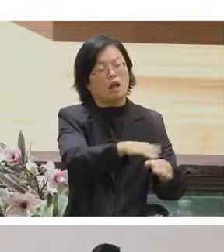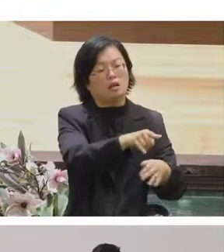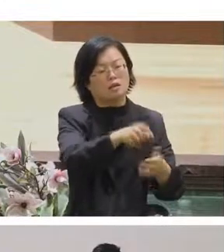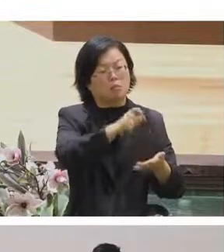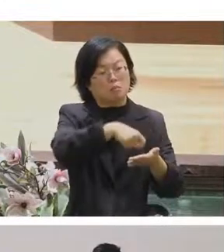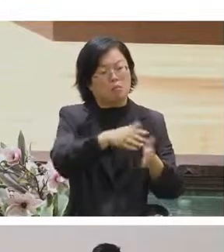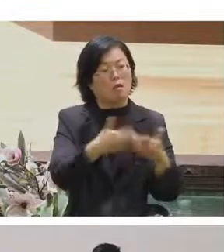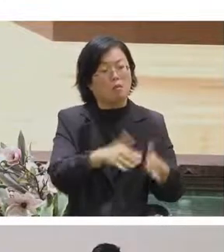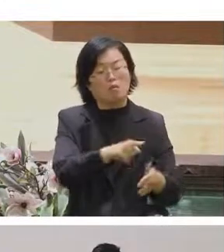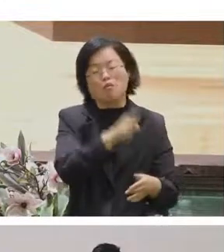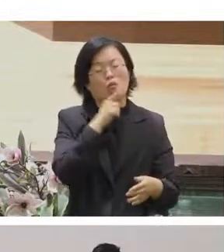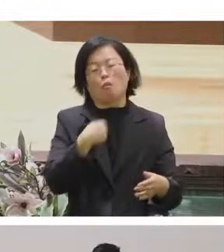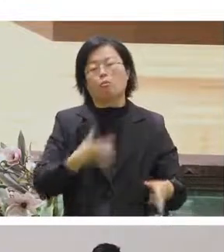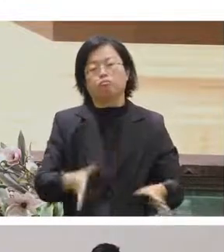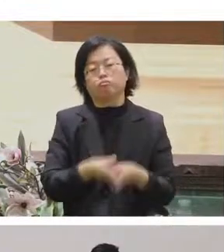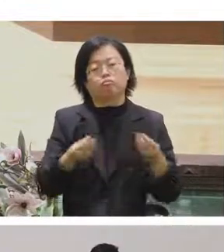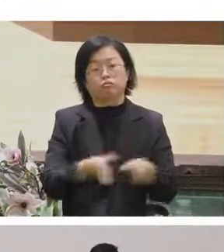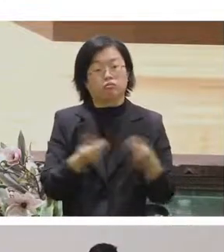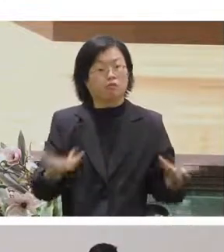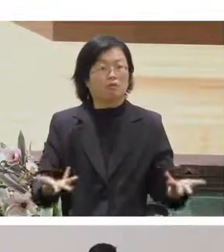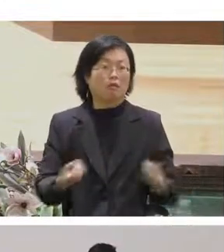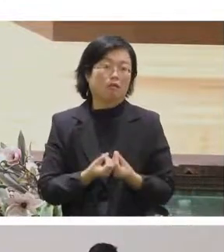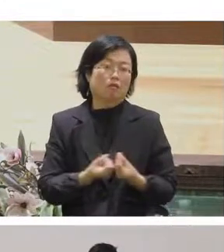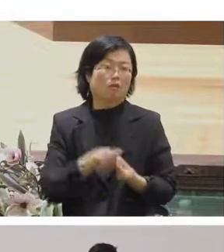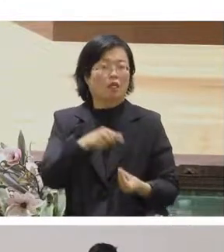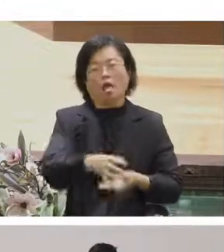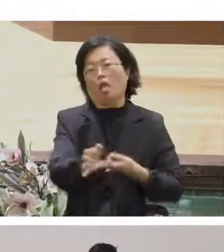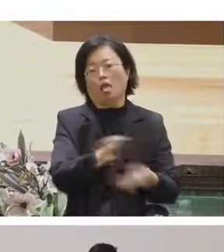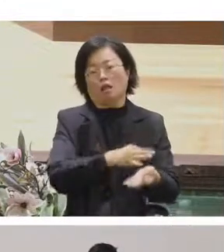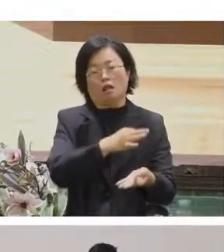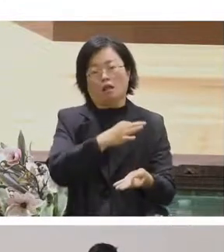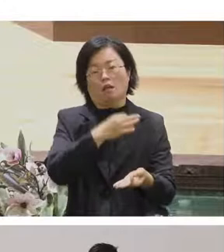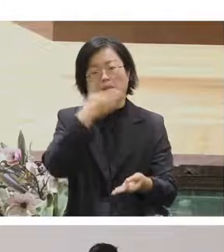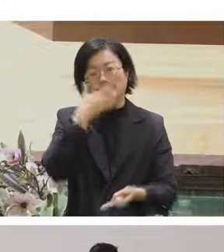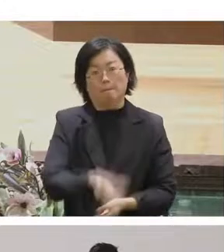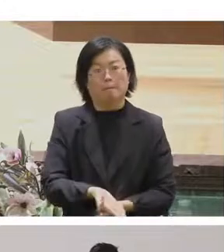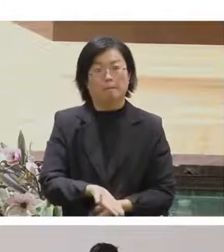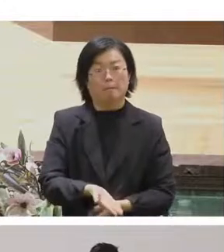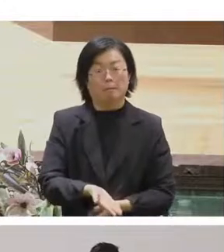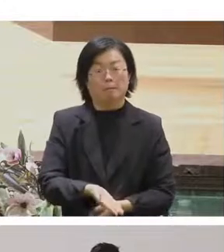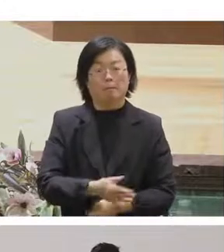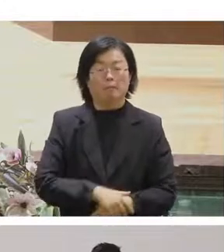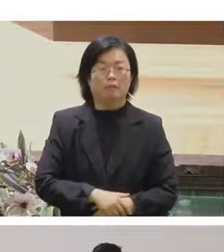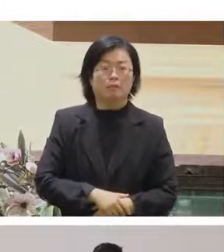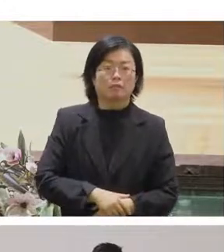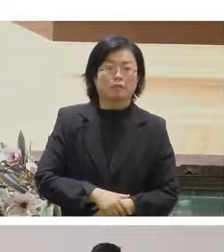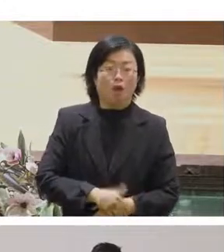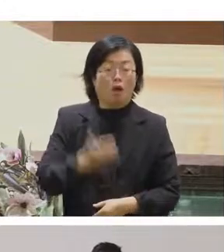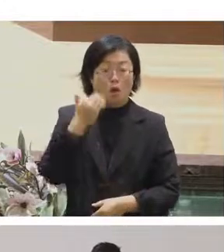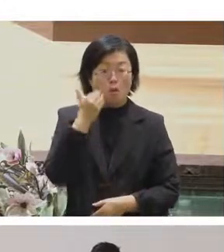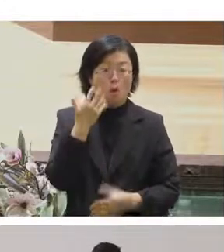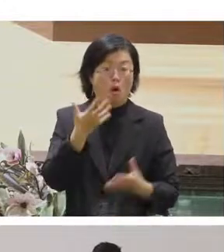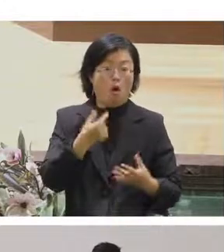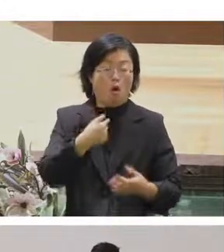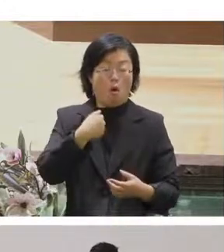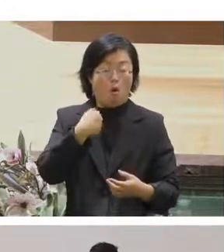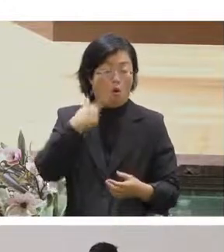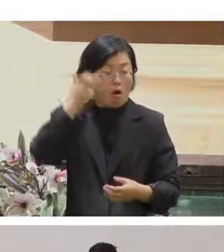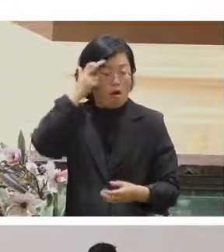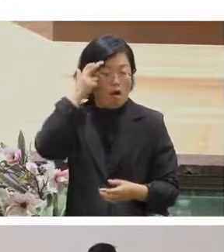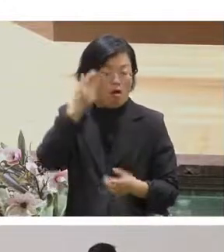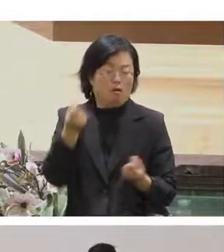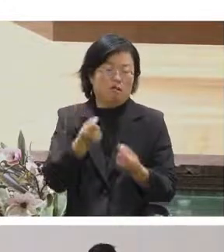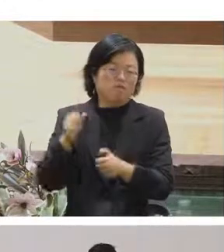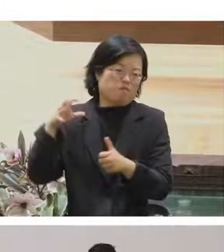那其實就不成交吧因為不然我們就會像是北車一樣就是強迫推銷筆給別人的人